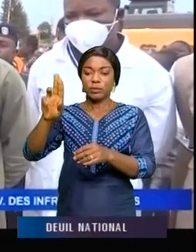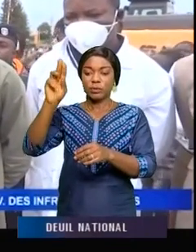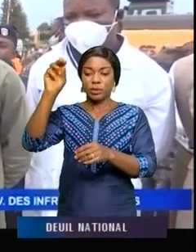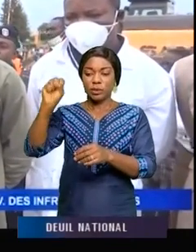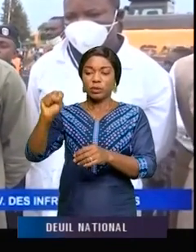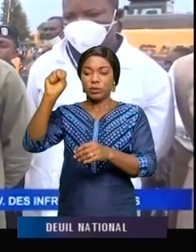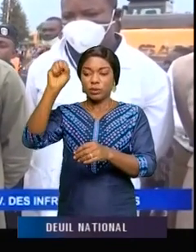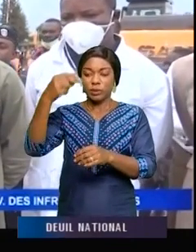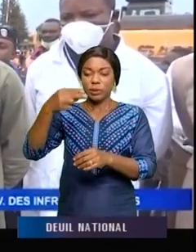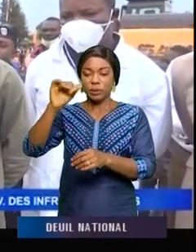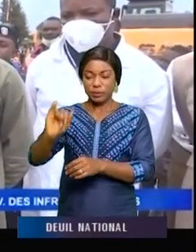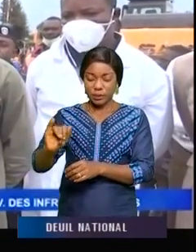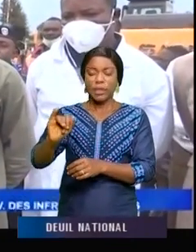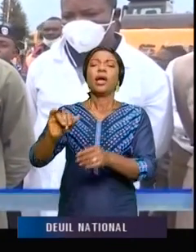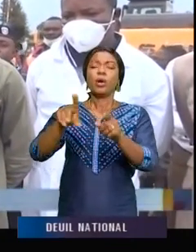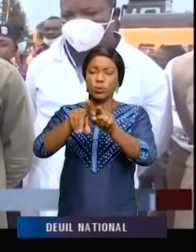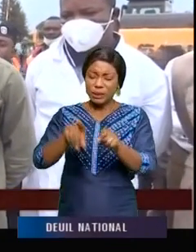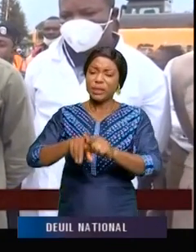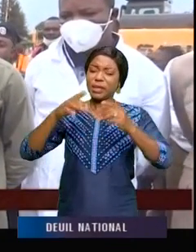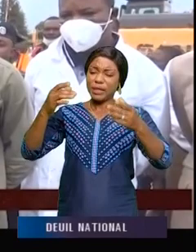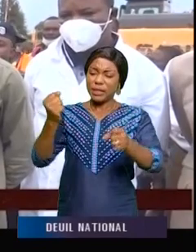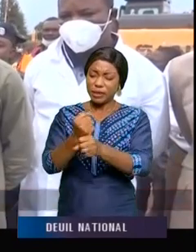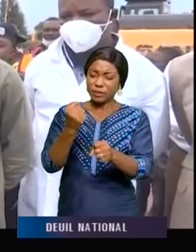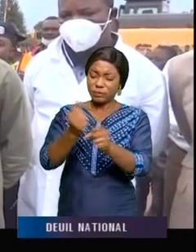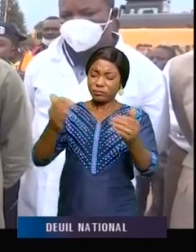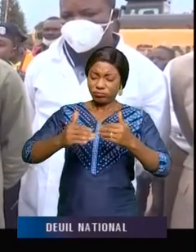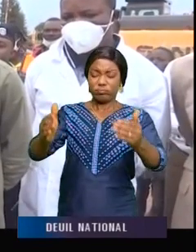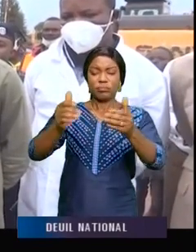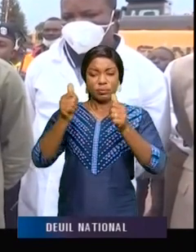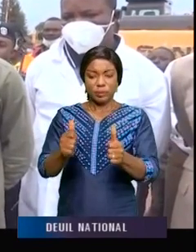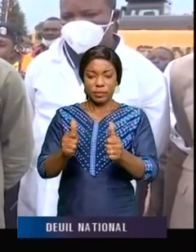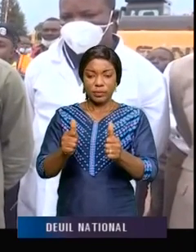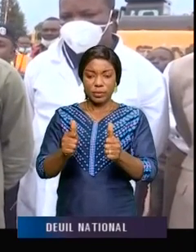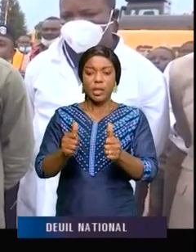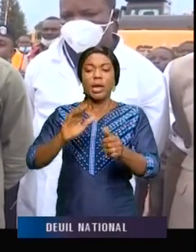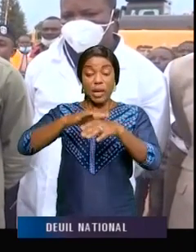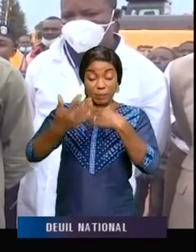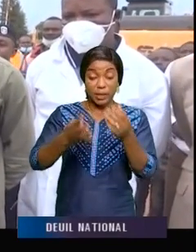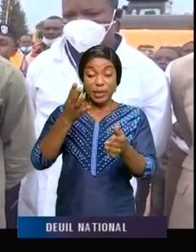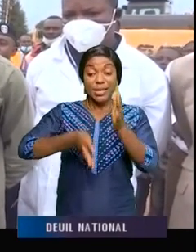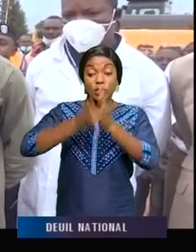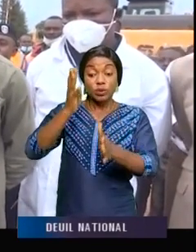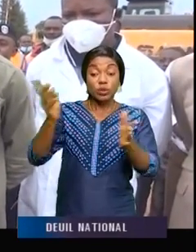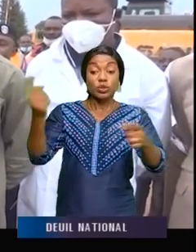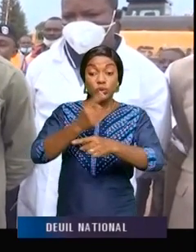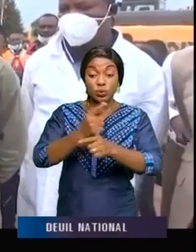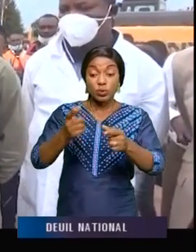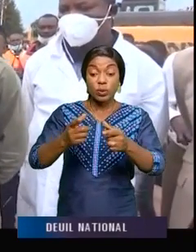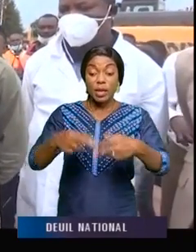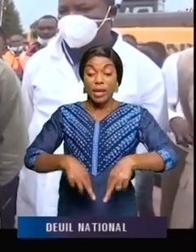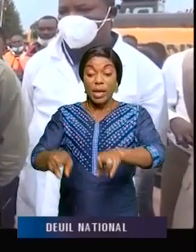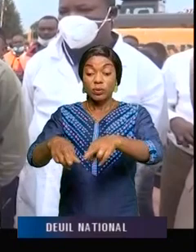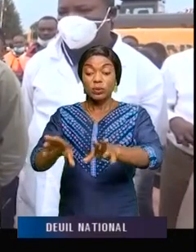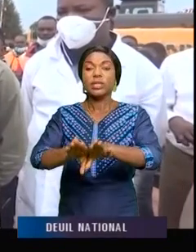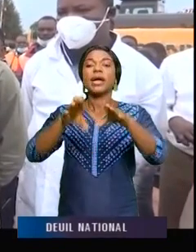se dérouler. Je pense que d'ici 14 jours, la route sera libre pour les usagers. Nous